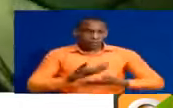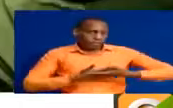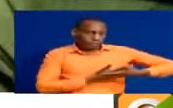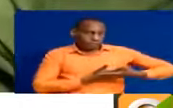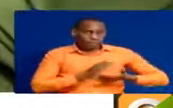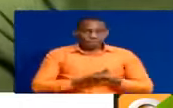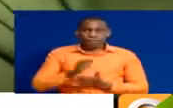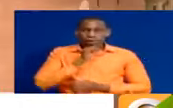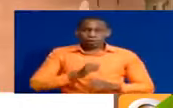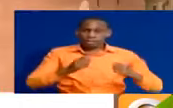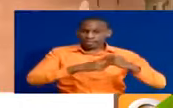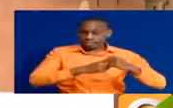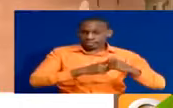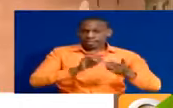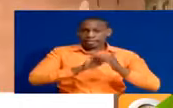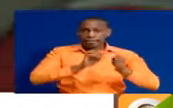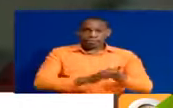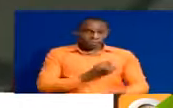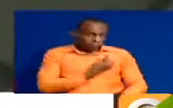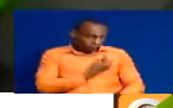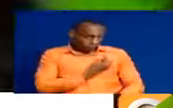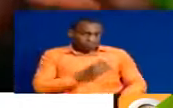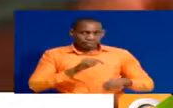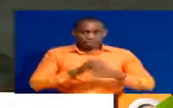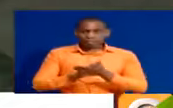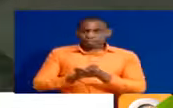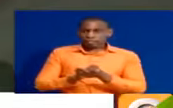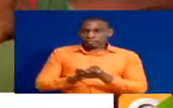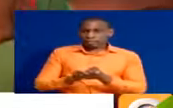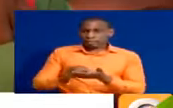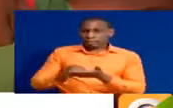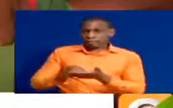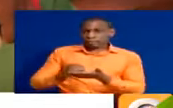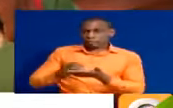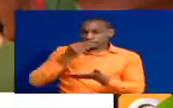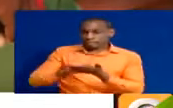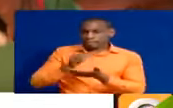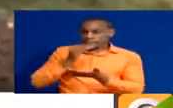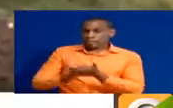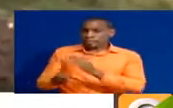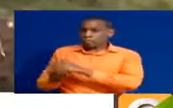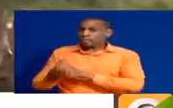mwanawe mwenye umri wa miezi sita ili kumnyonyesha huku akishiriki stafftahi. Ya uyoma.